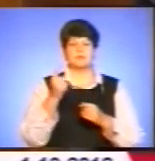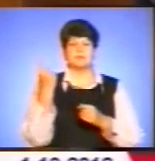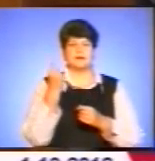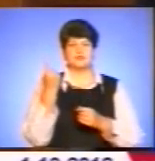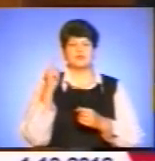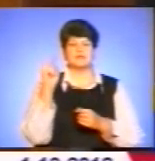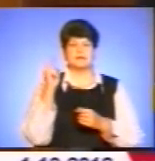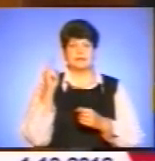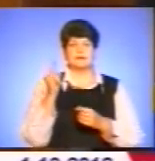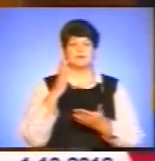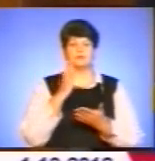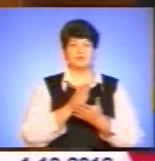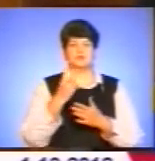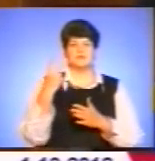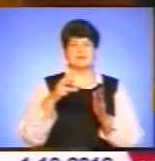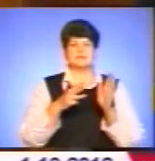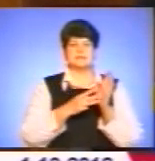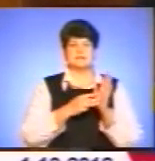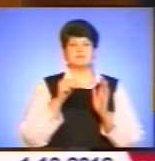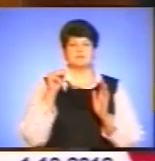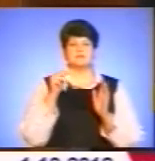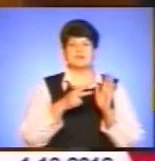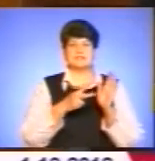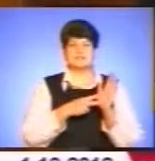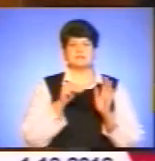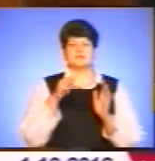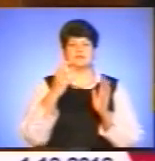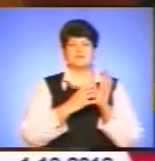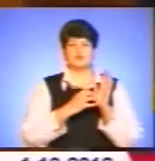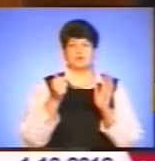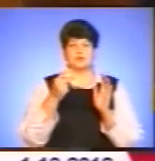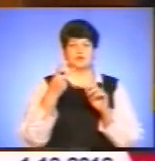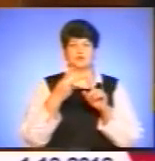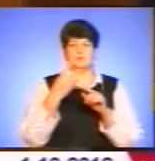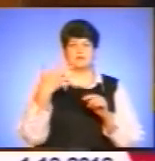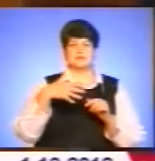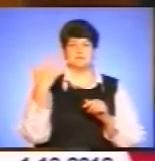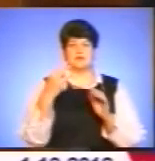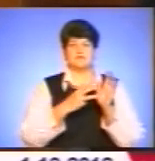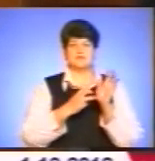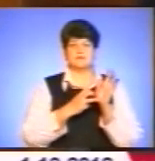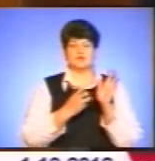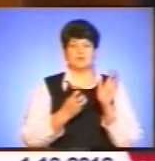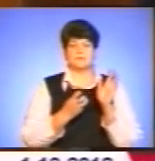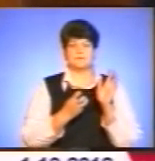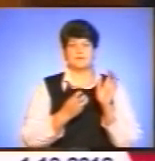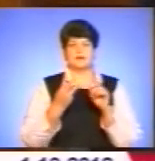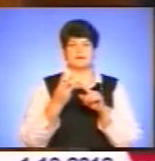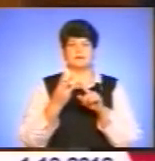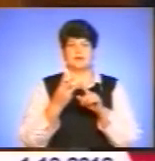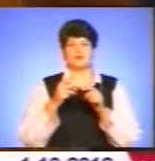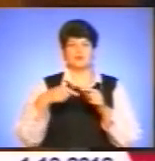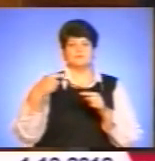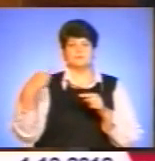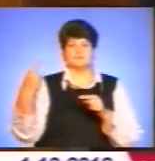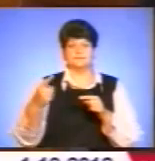становитиме 27 тисяч 900 гривень, при народженні другої дитини – 55 тисяч 800 гривень, при народженні третій кожної